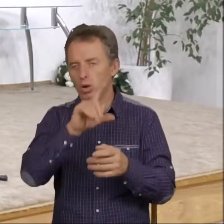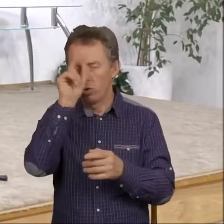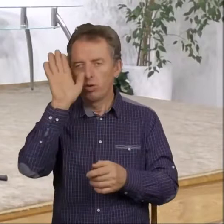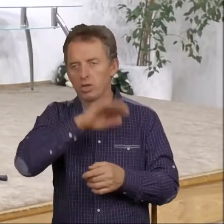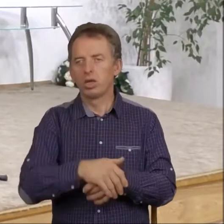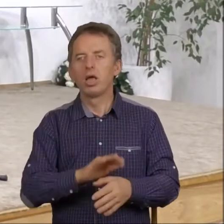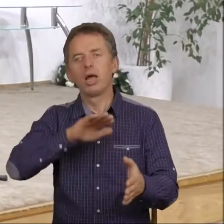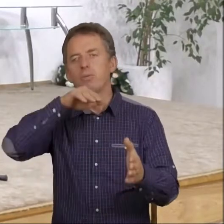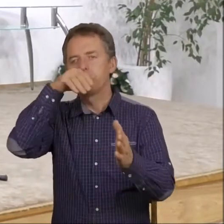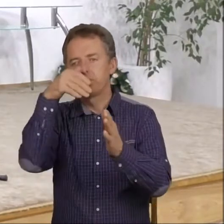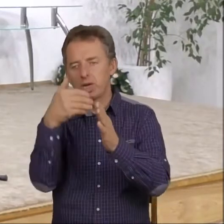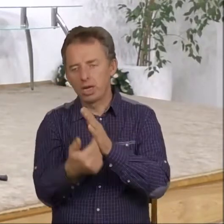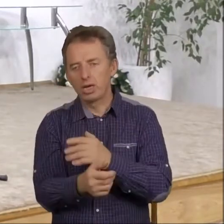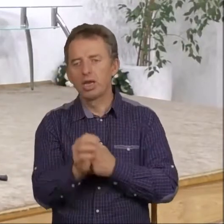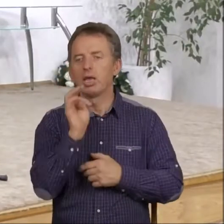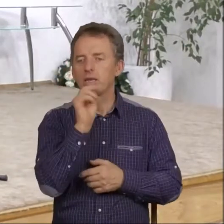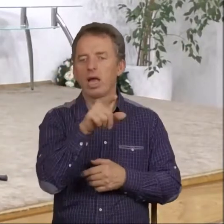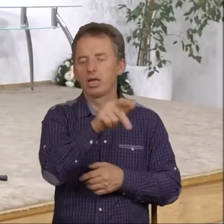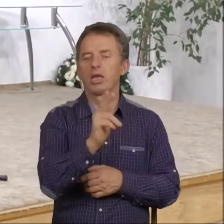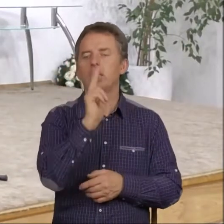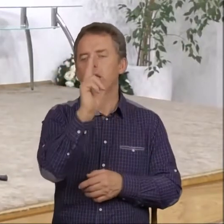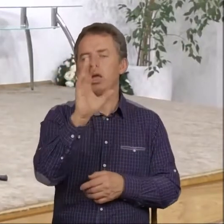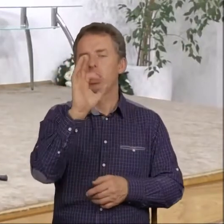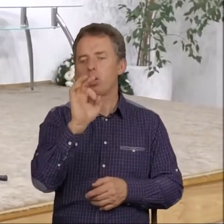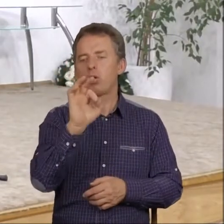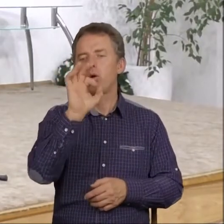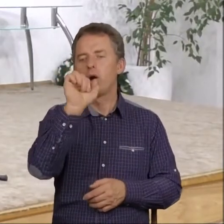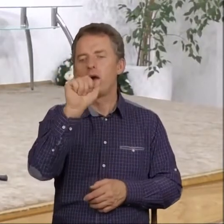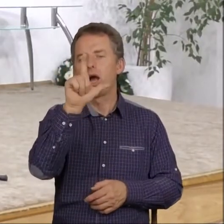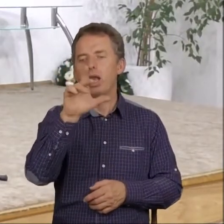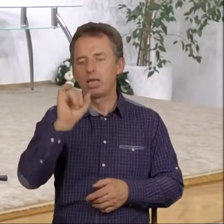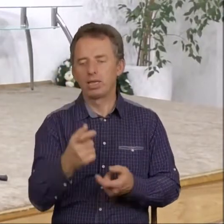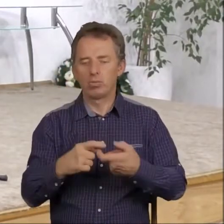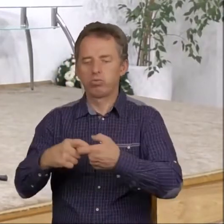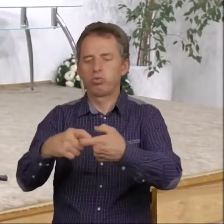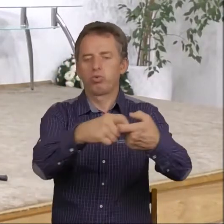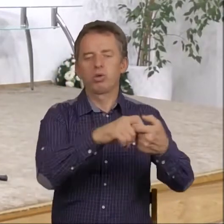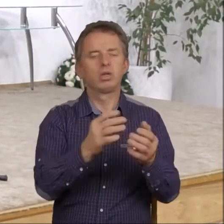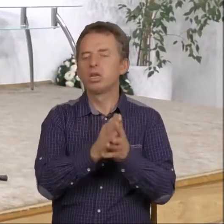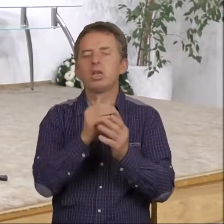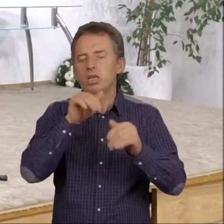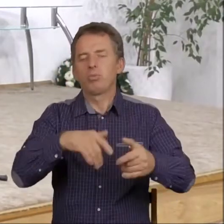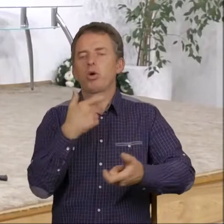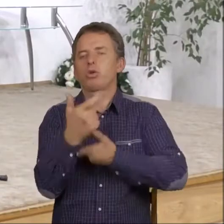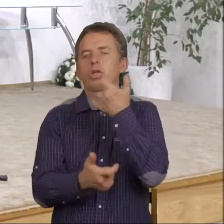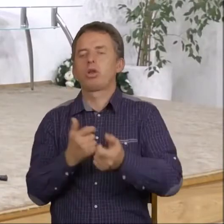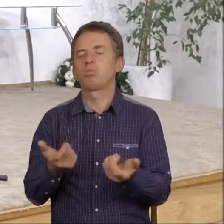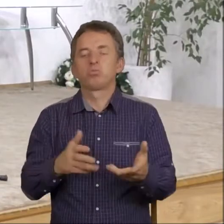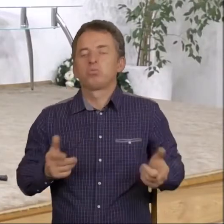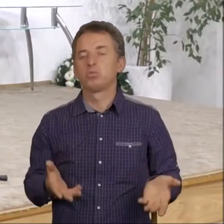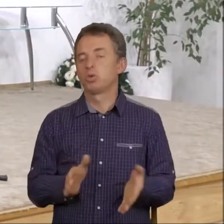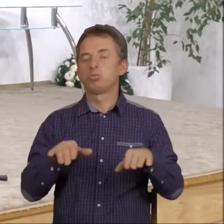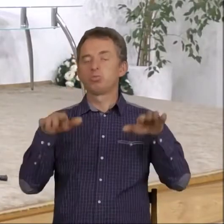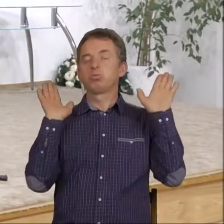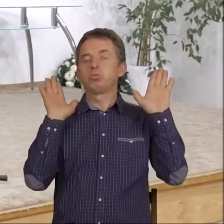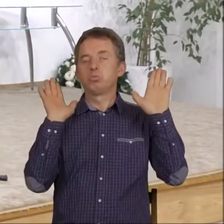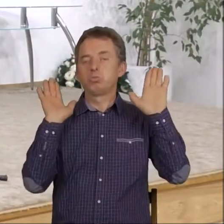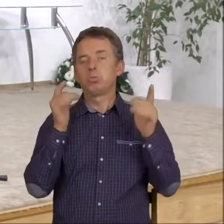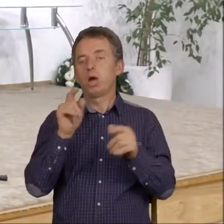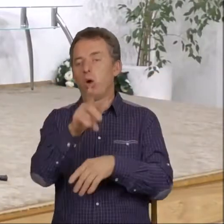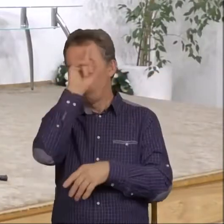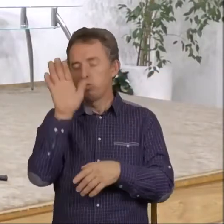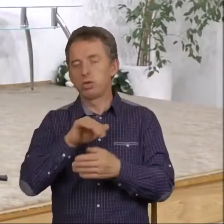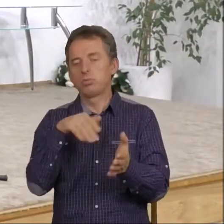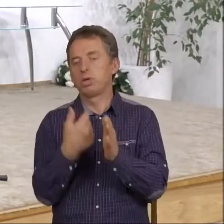przegrany. Wobec takiej koalicji nie jest w stanie nic począć. No, ale